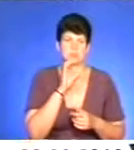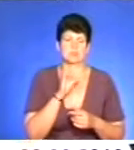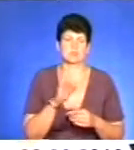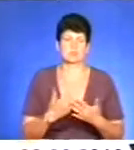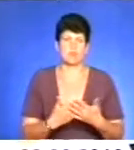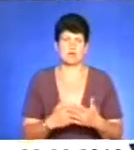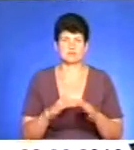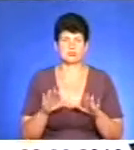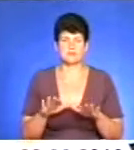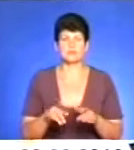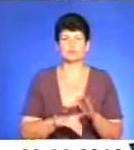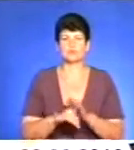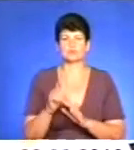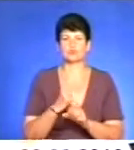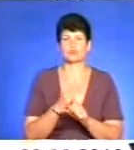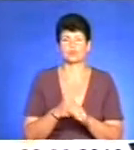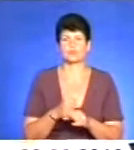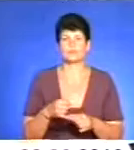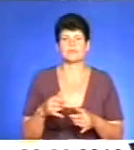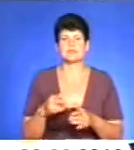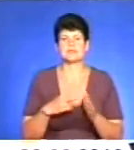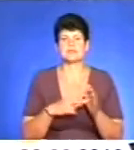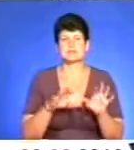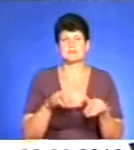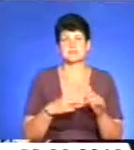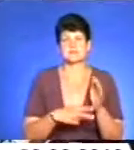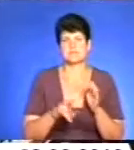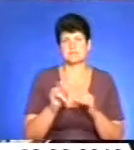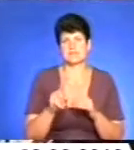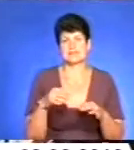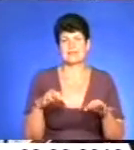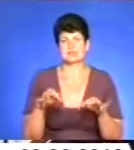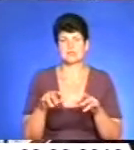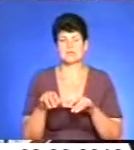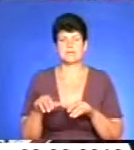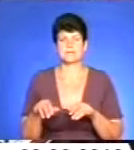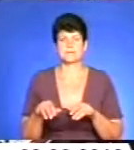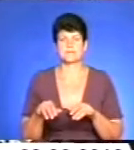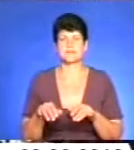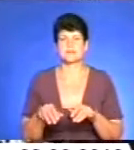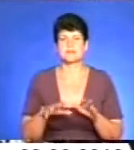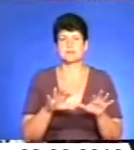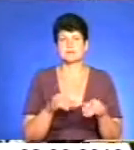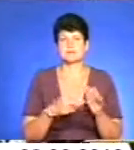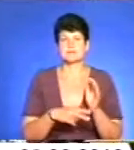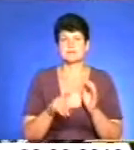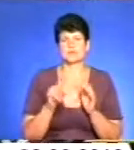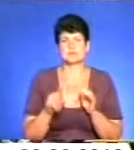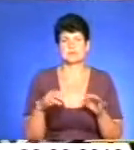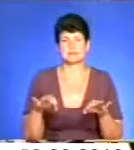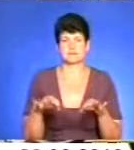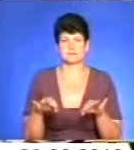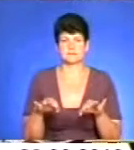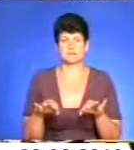початку роботи патрульна поліція евакуювала 71 транспортний засіб. Також ми евакуювали 71 транспортний засіб. основному